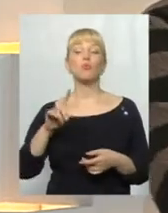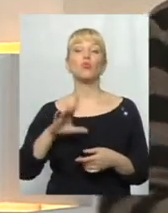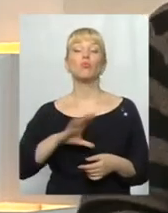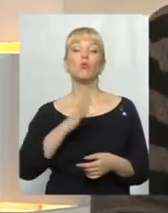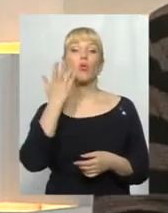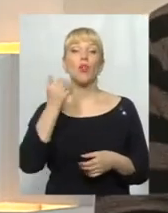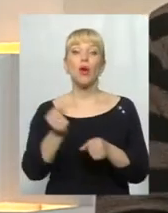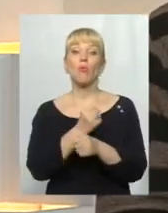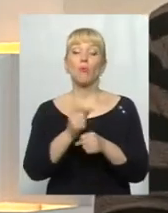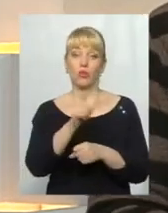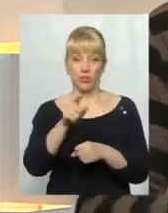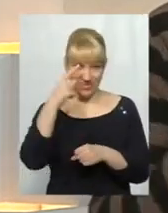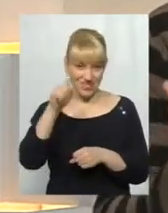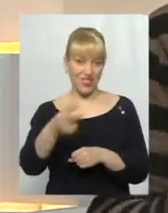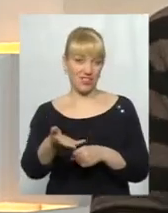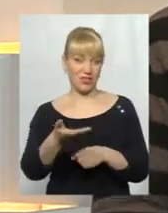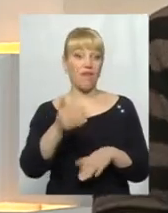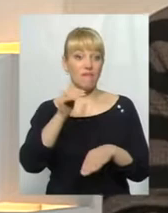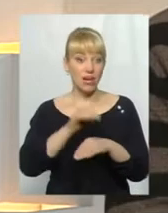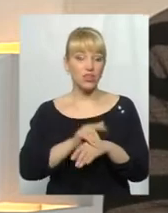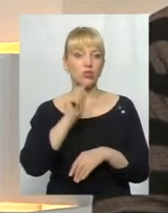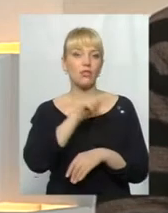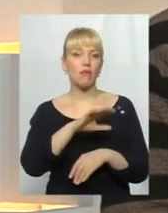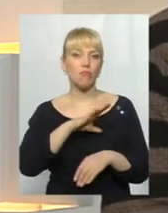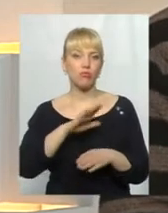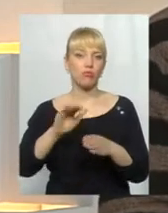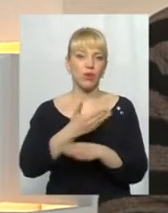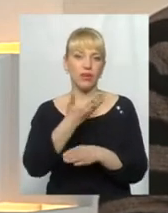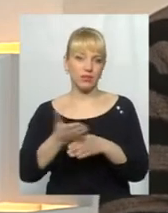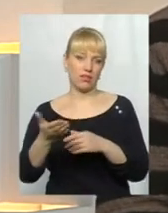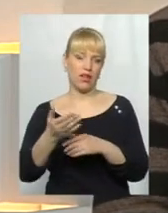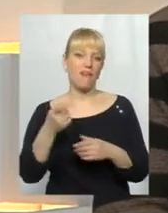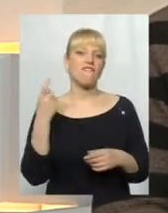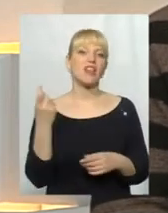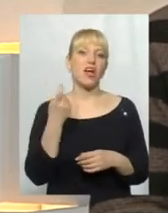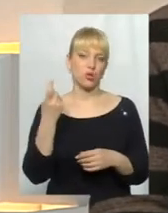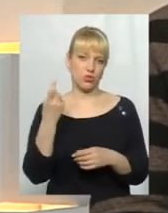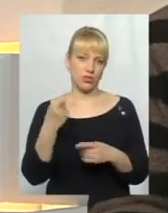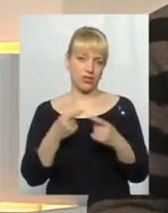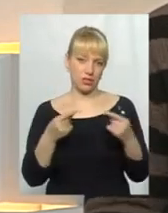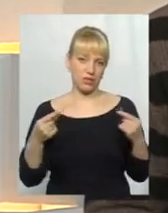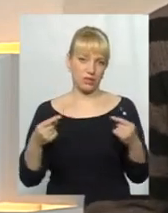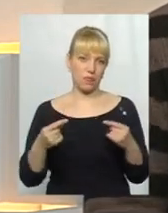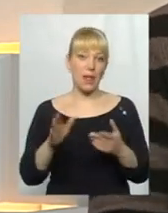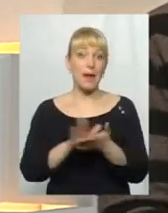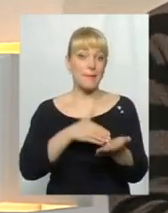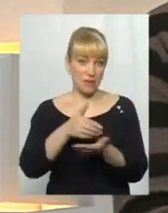коли побили людей? Ви ж знаєте, так? Тобто фактично там було переділ власності. Ну, те, що відбулося на маслозаводі. До